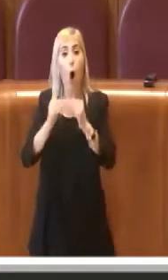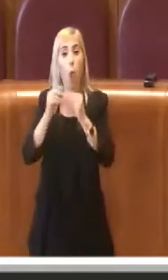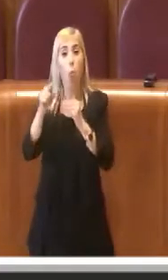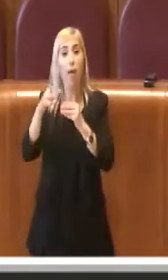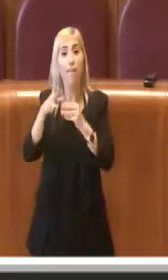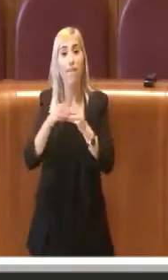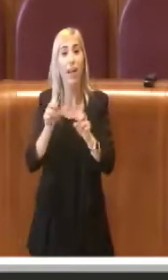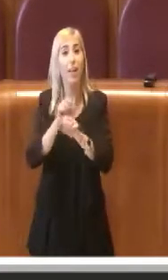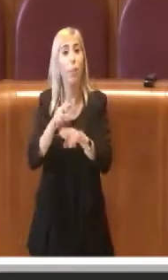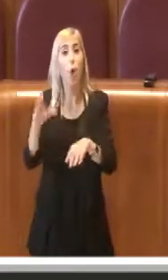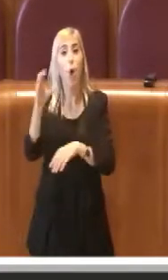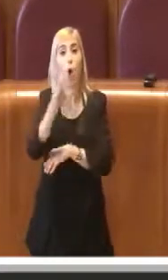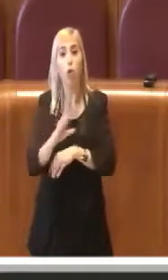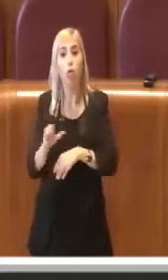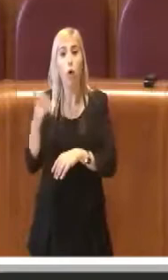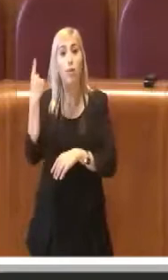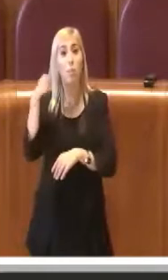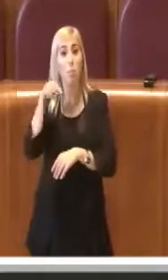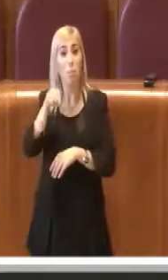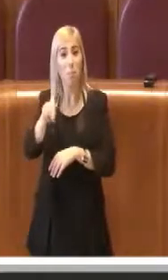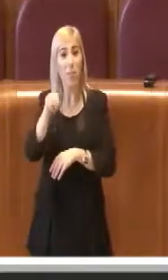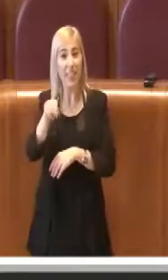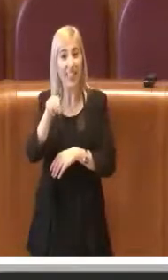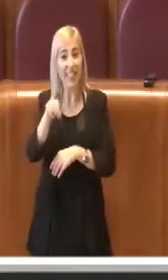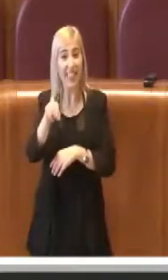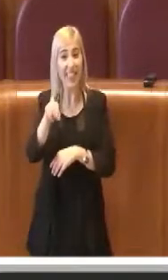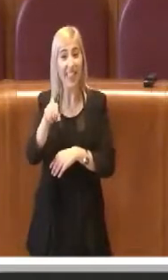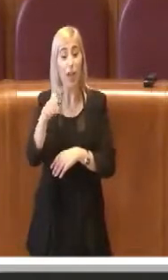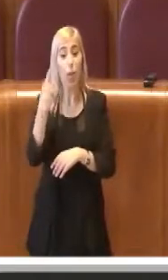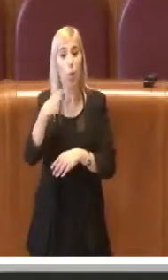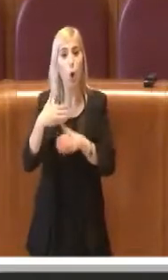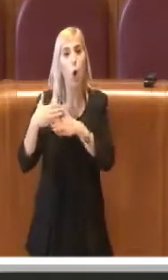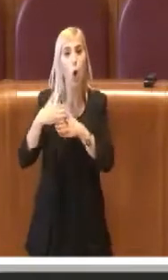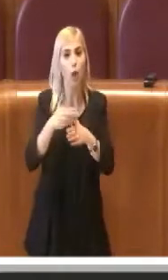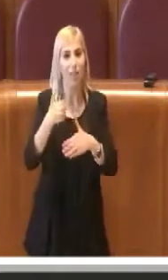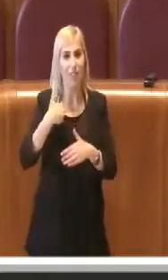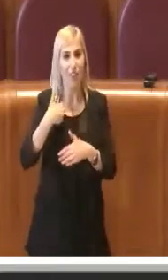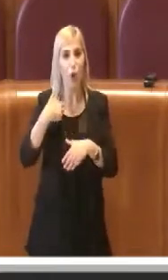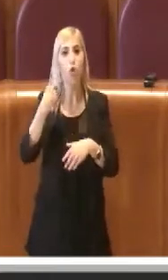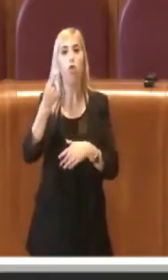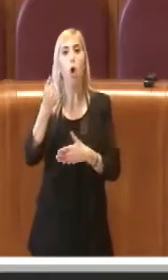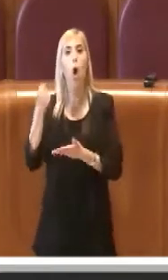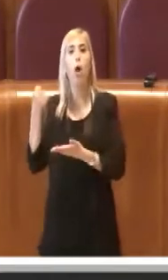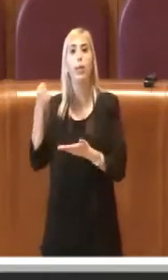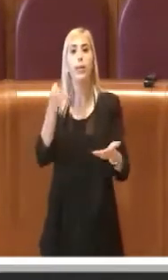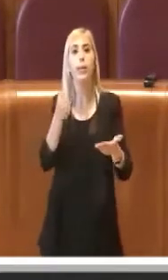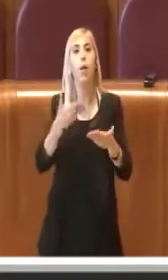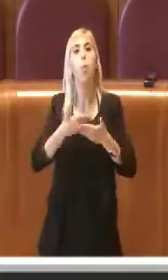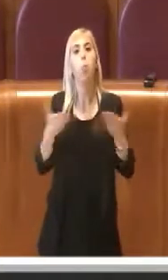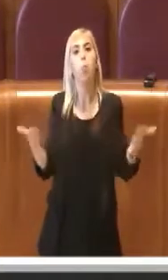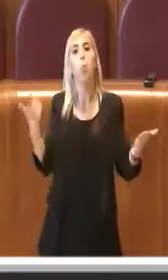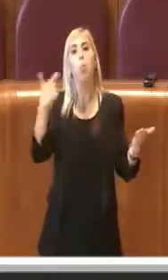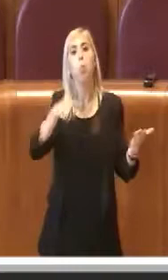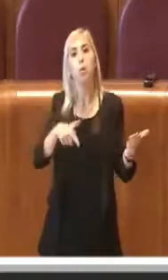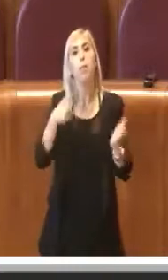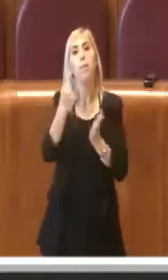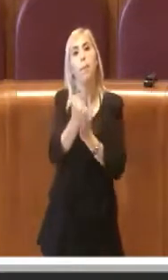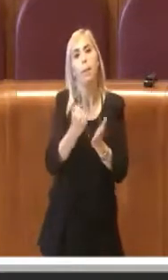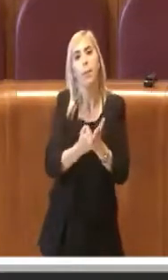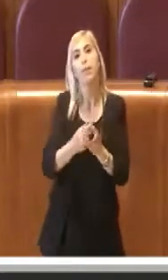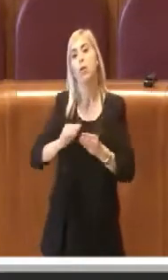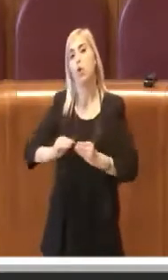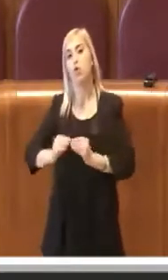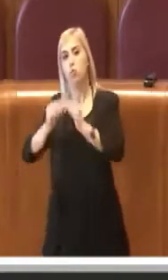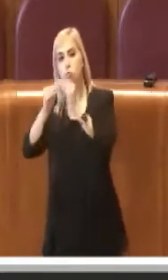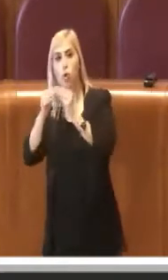consorsi e quindi a quel punto, siccome e condivido sono soldi pubblici, perché sono soldi derivanti da permessi di costruire,